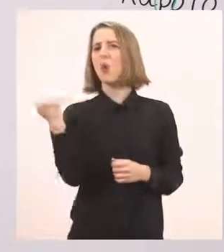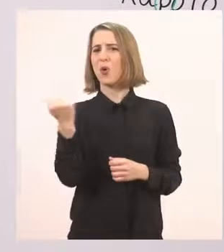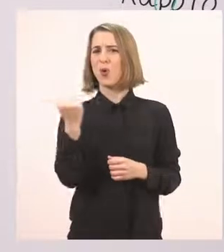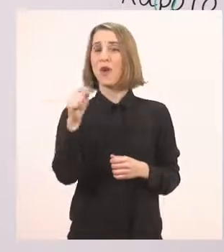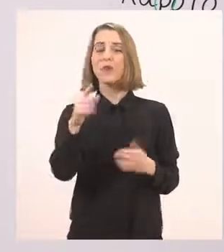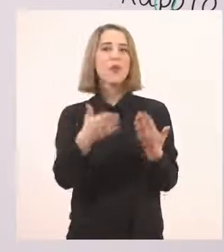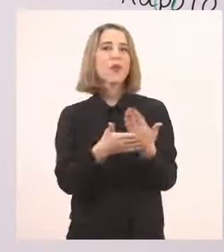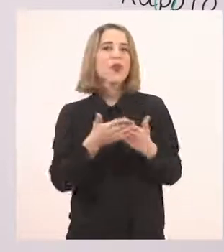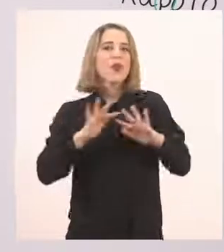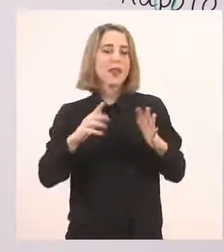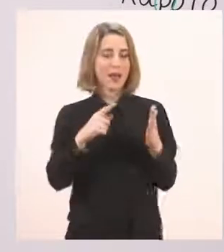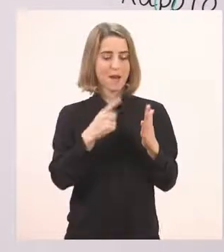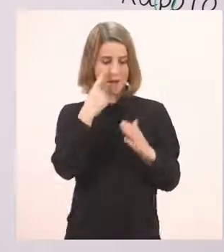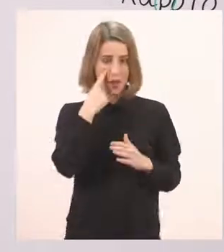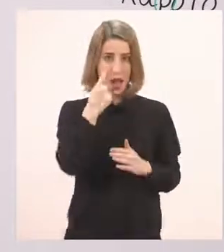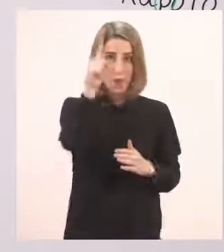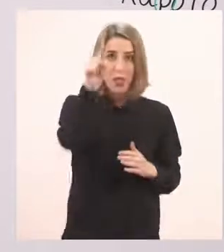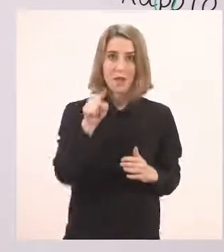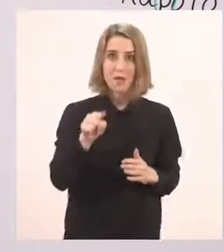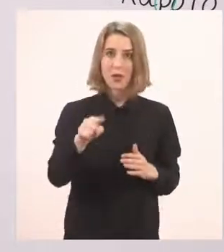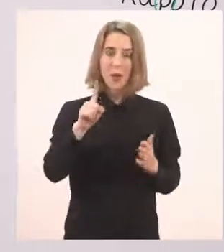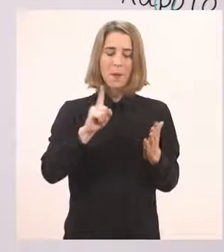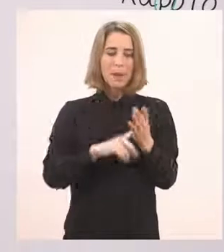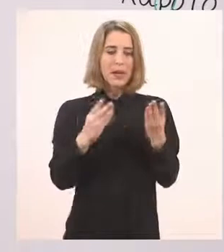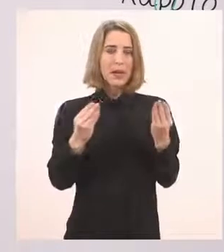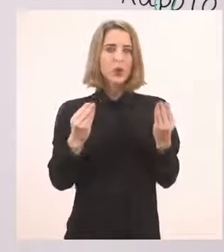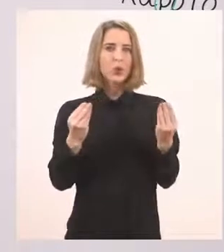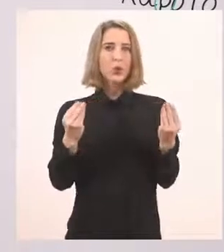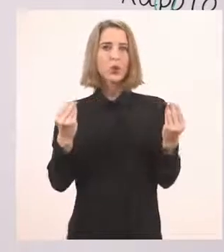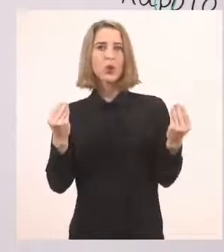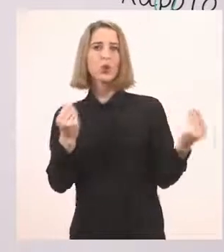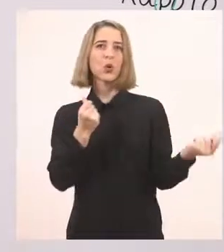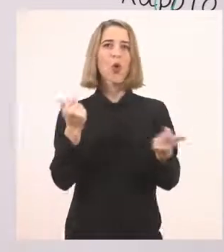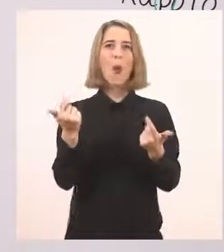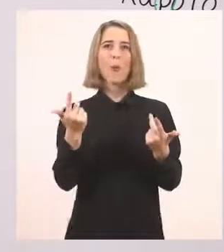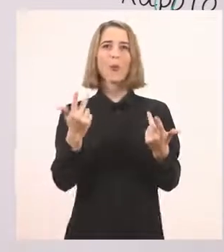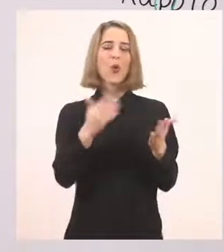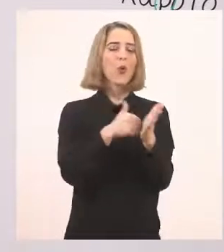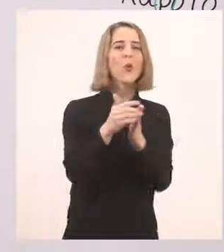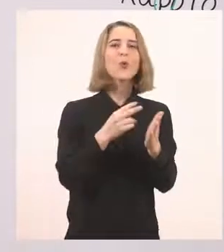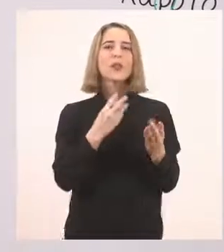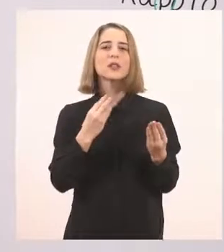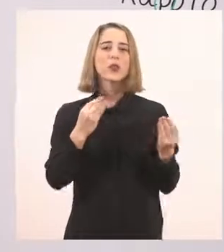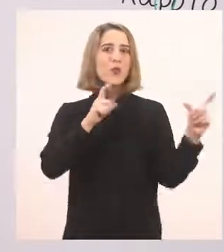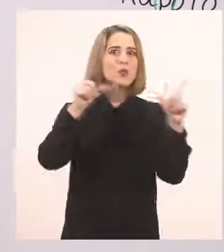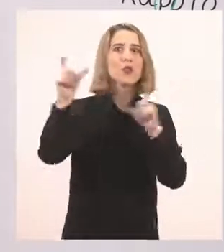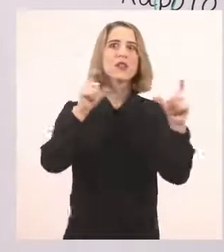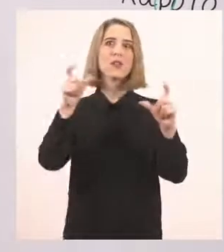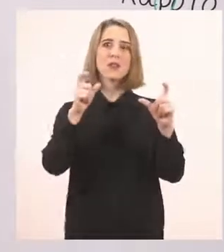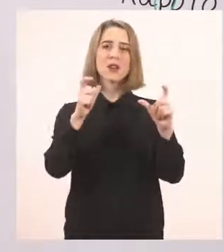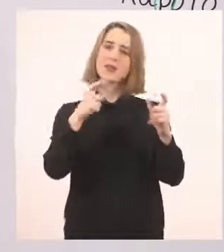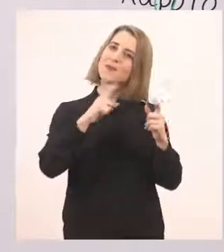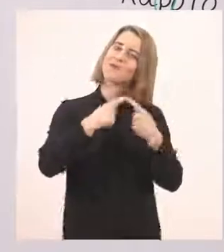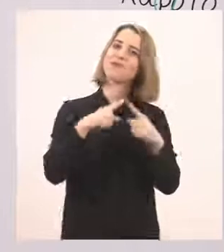βοηθάει το θαυμαστικό όταν το βλέπουμε. Πρέπει να αλλάξουμε λίγο τη φωνή μας, τον τόνο της φωνής μας, το χρώμα μας. Είναι στην